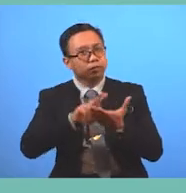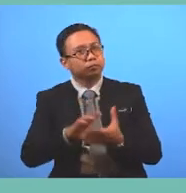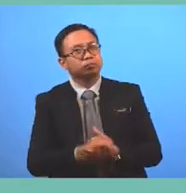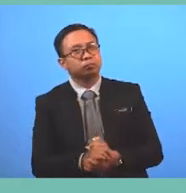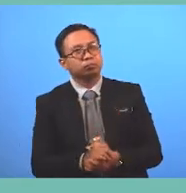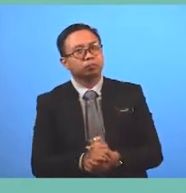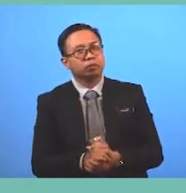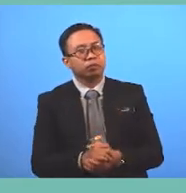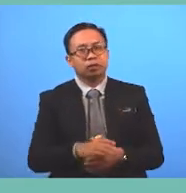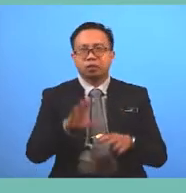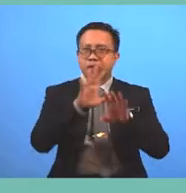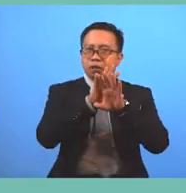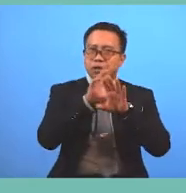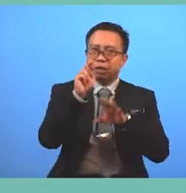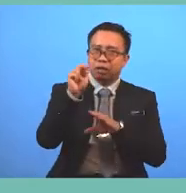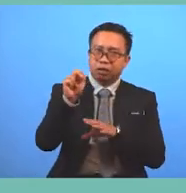Unforgettable